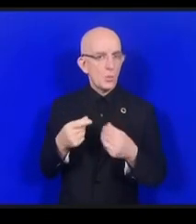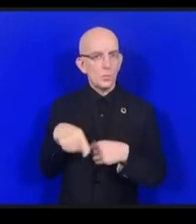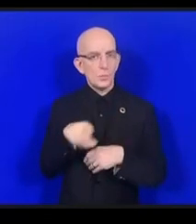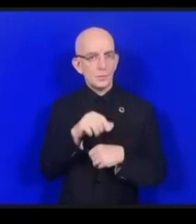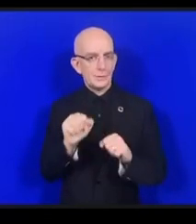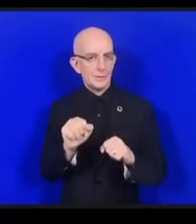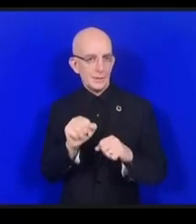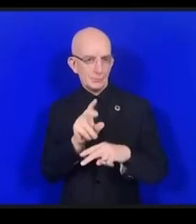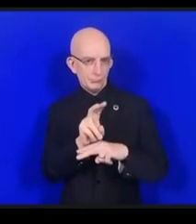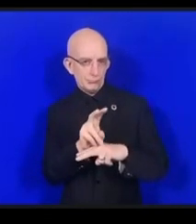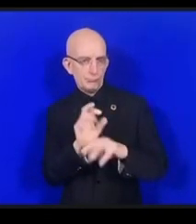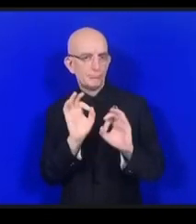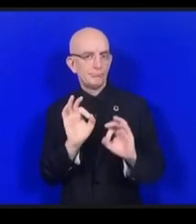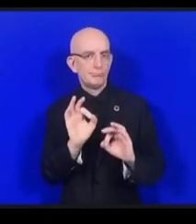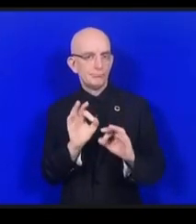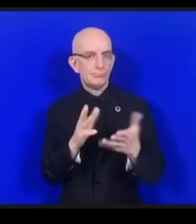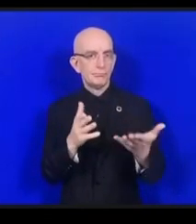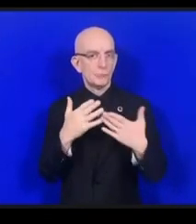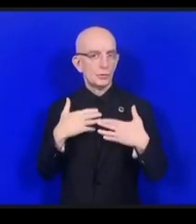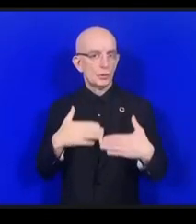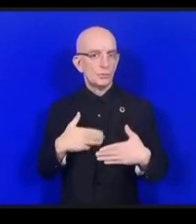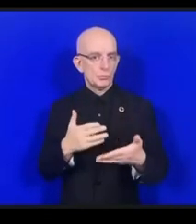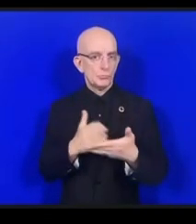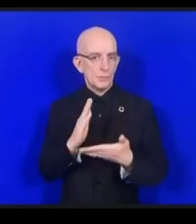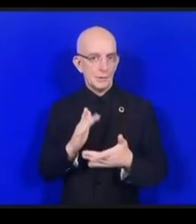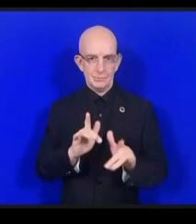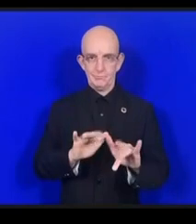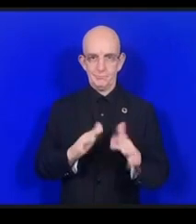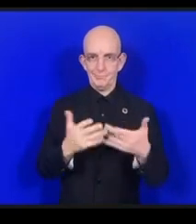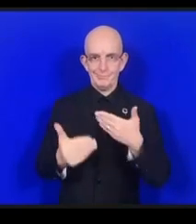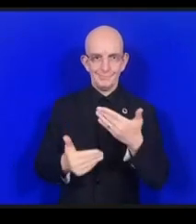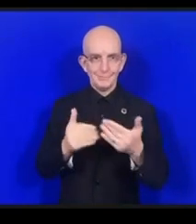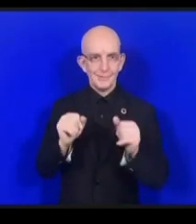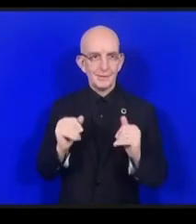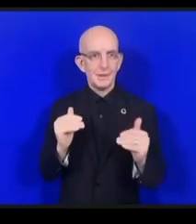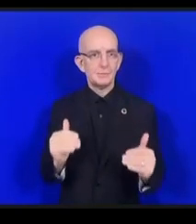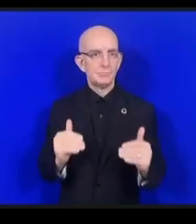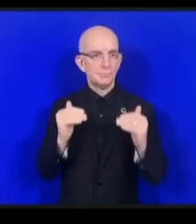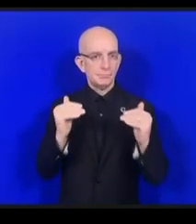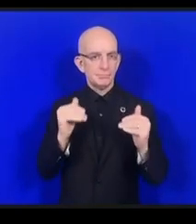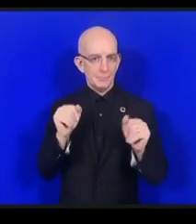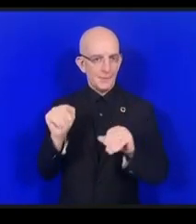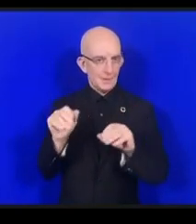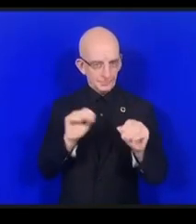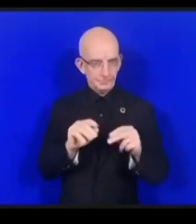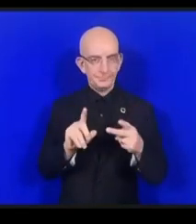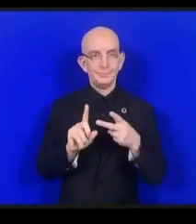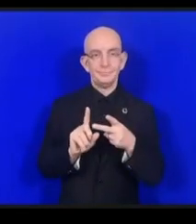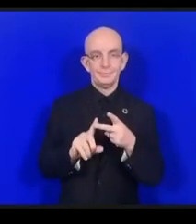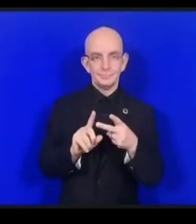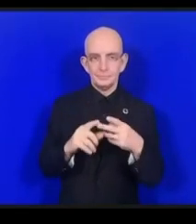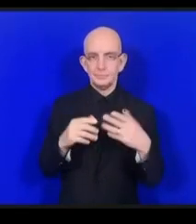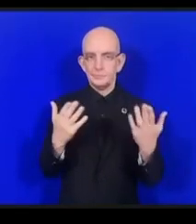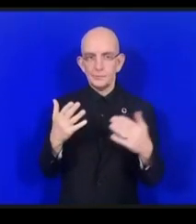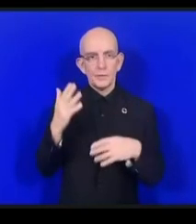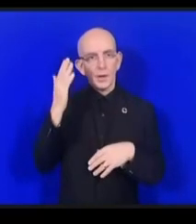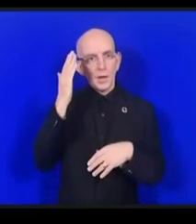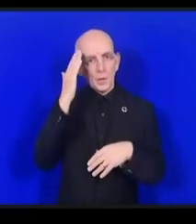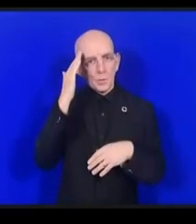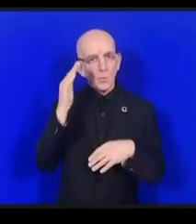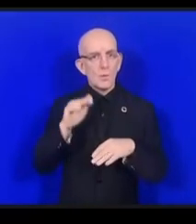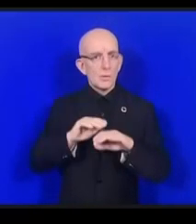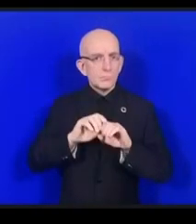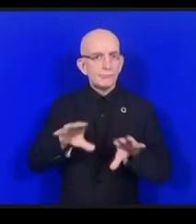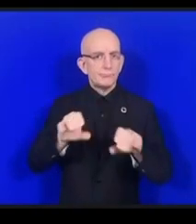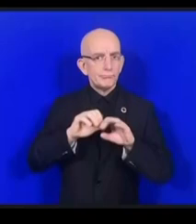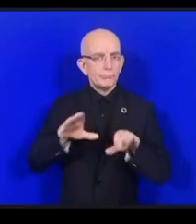'une campagne de sensibilisation ? Et si c'est le cas, commencer ? Et troisièmement, quel est le rôle pour les ressources éducatives libres